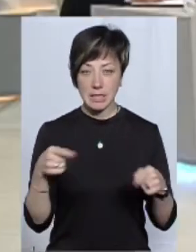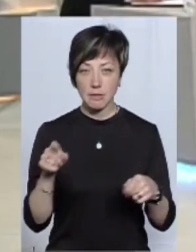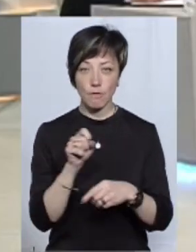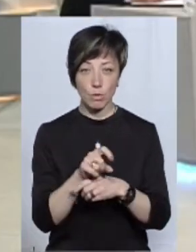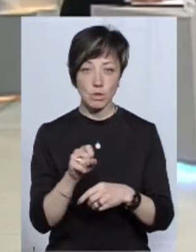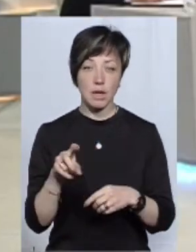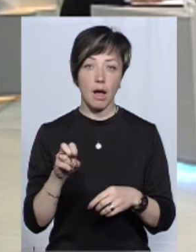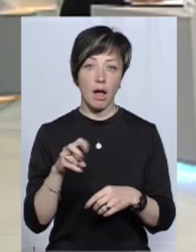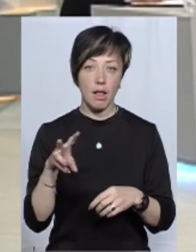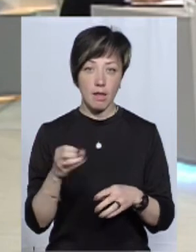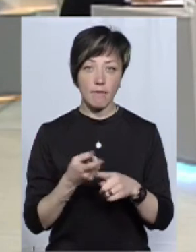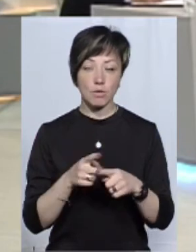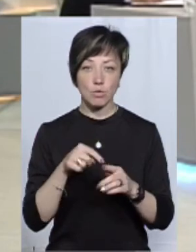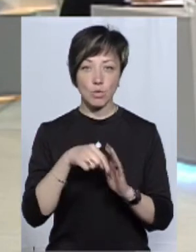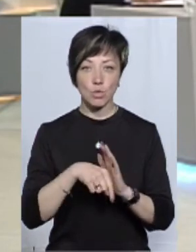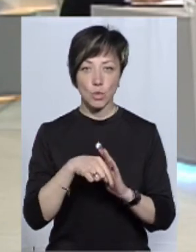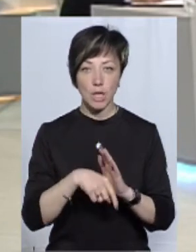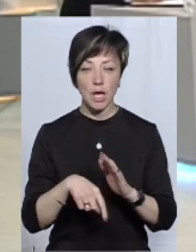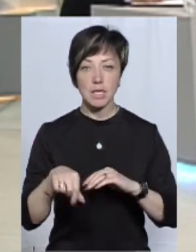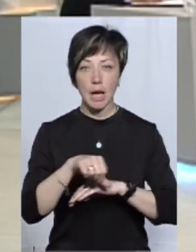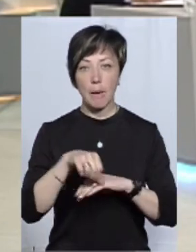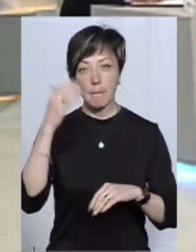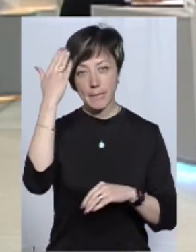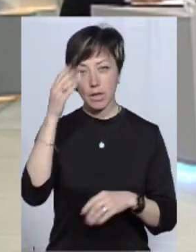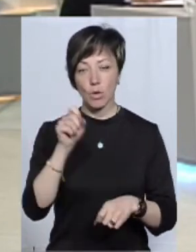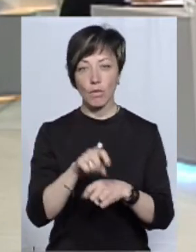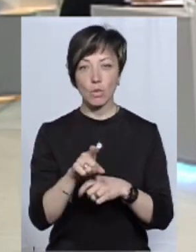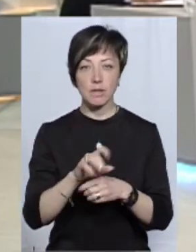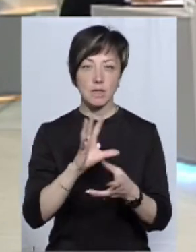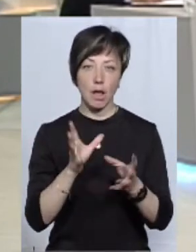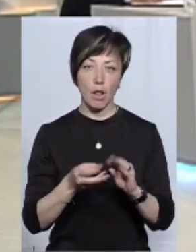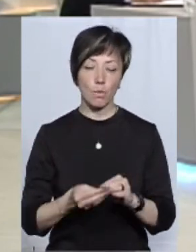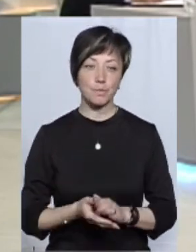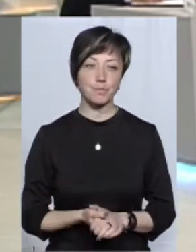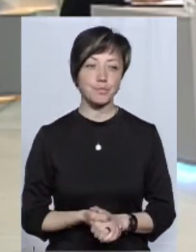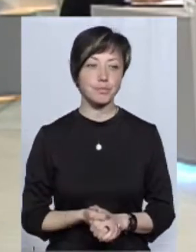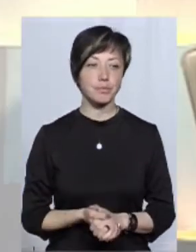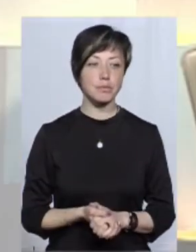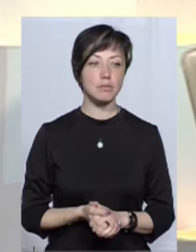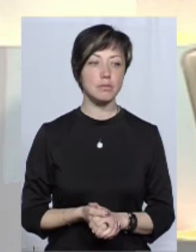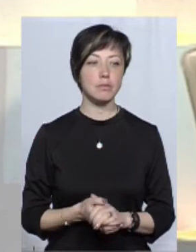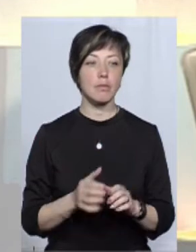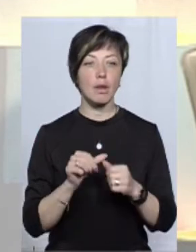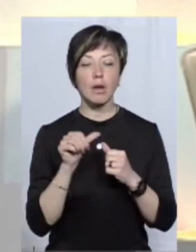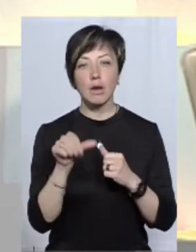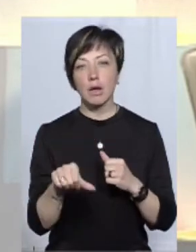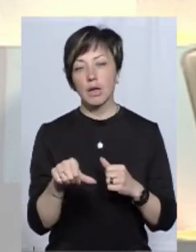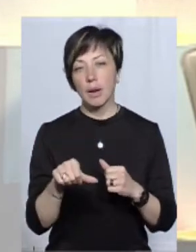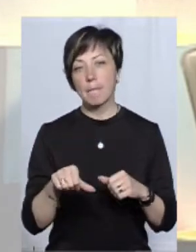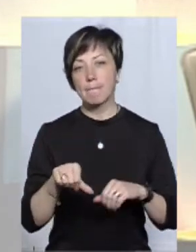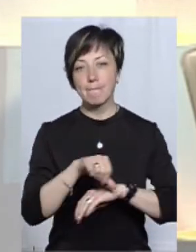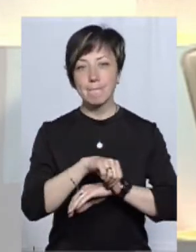тим в цьому і полягає сутність митної функції загалом. Крім того, саме митне